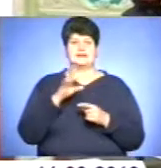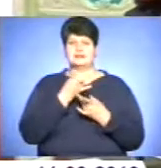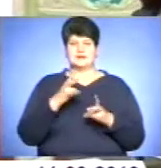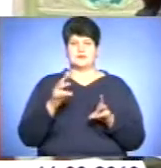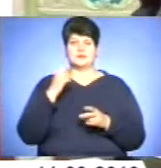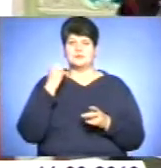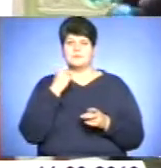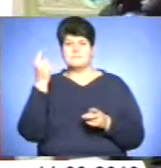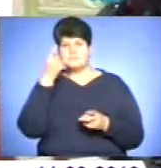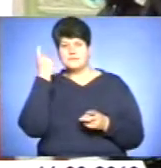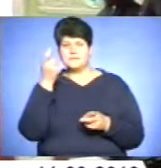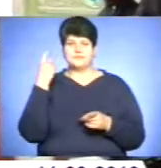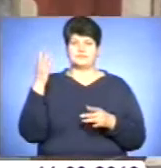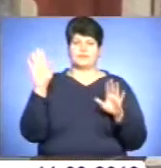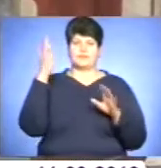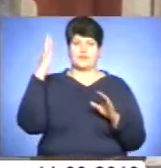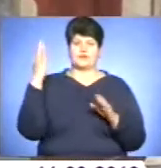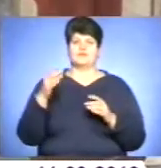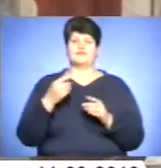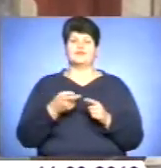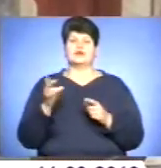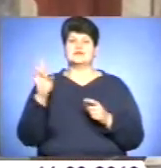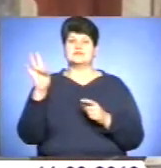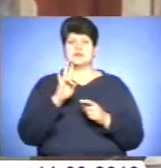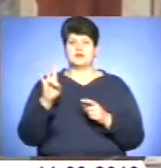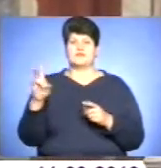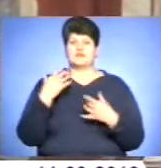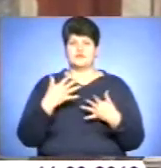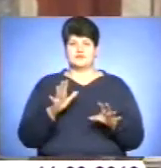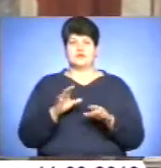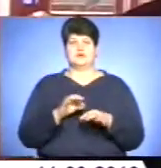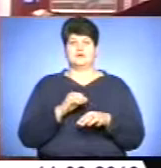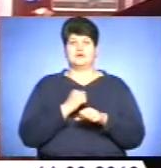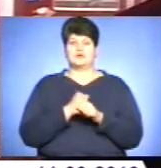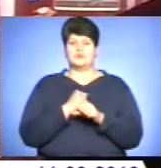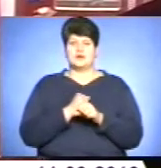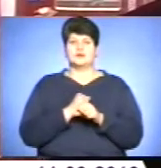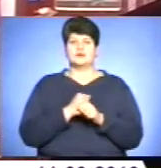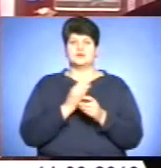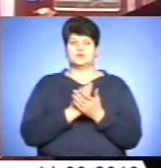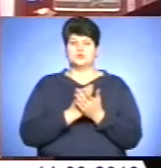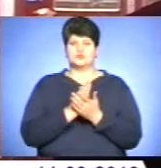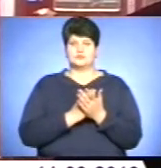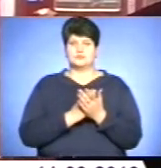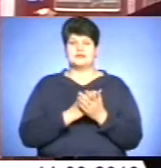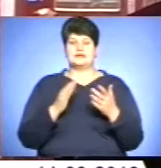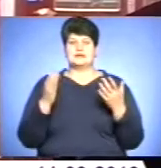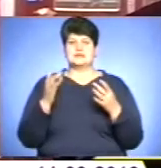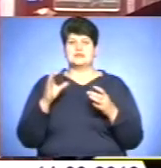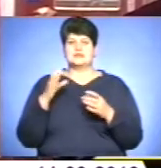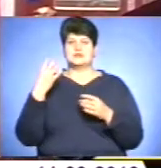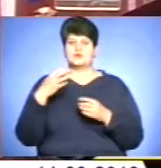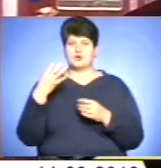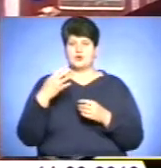розгулу. В цей період православних храмах вже здійснюють великопісні служби. Сиропустний тиждень. Чим він є важливим